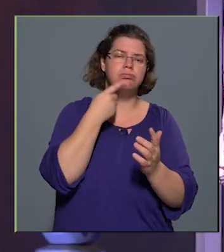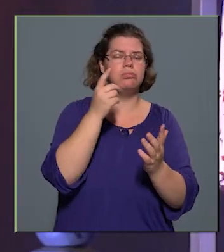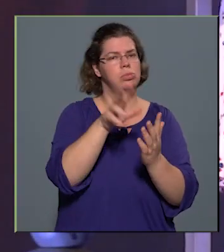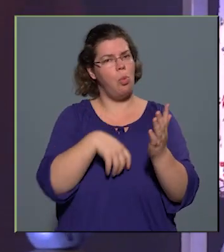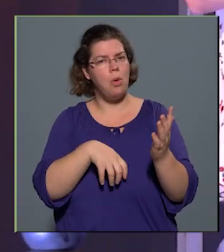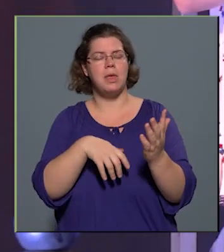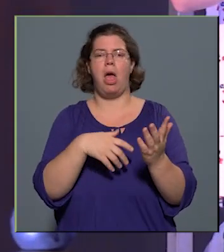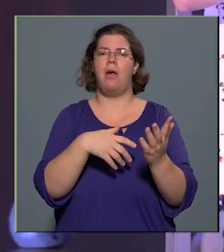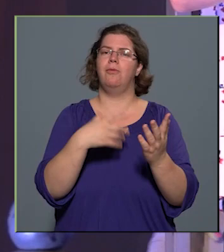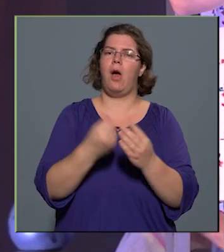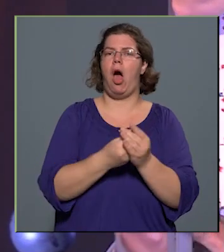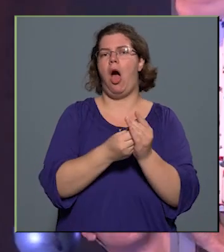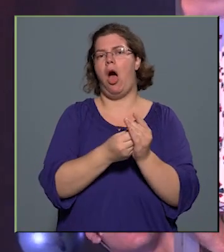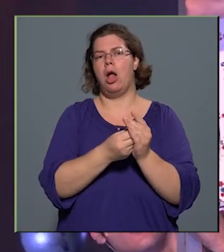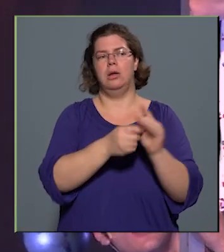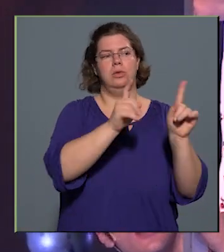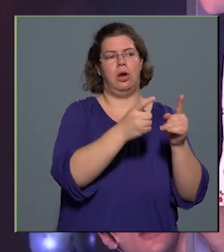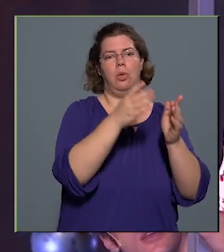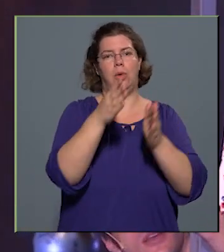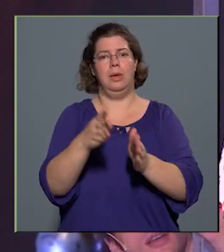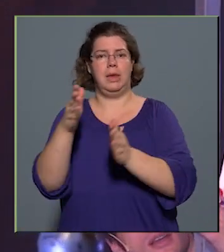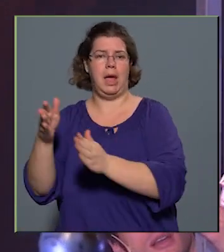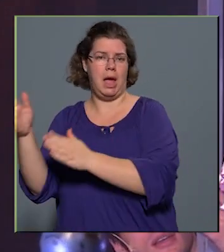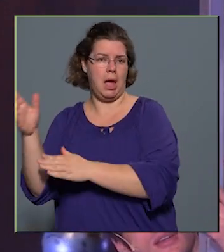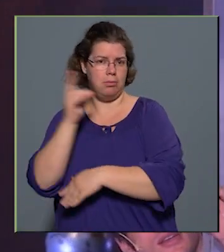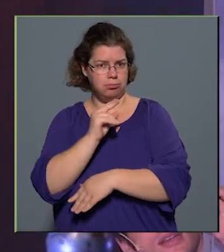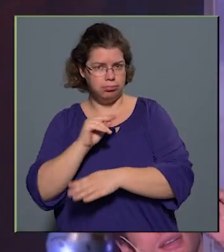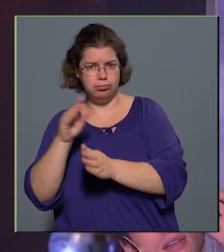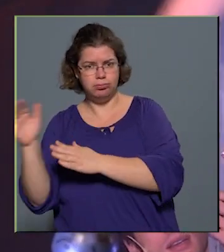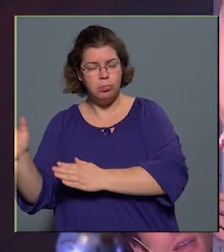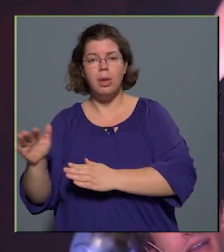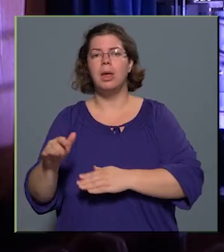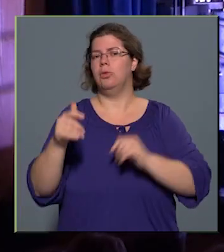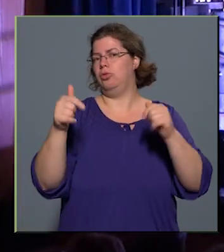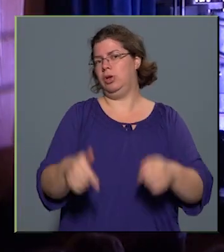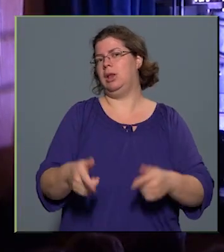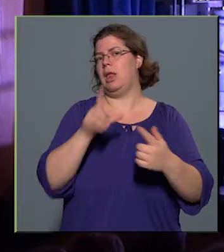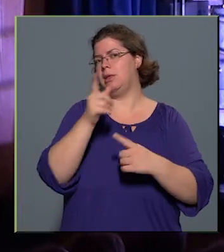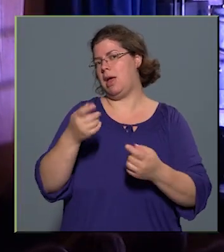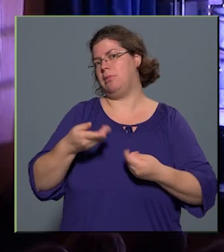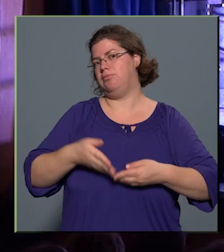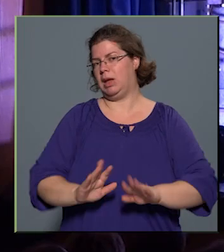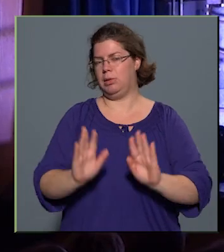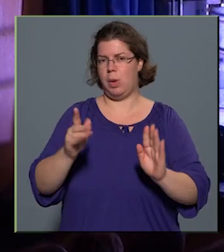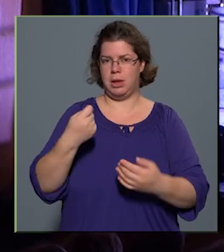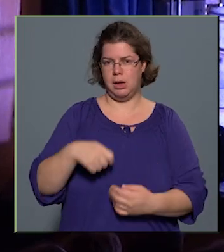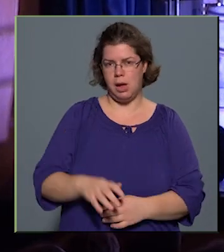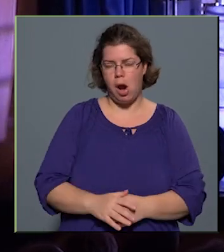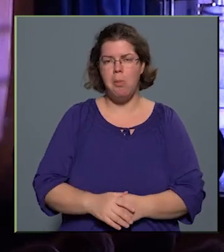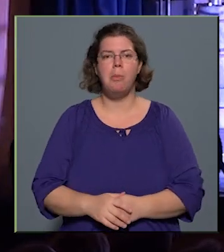a dalok közötti réseket, és ebből lesz egy darab itt. Ebben a mi esetünkben azért van egy nagyon